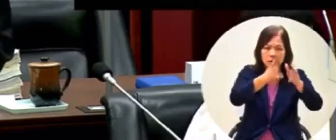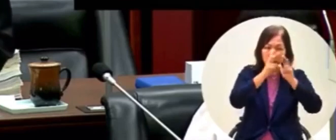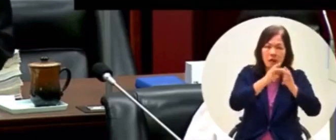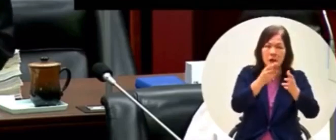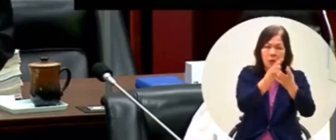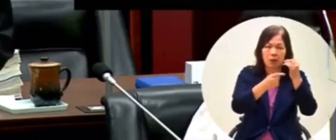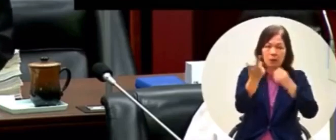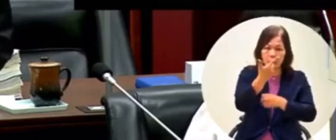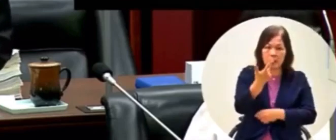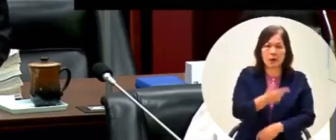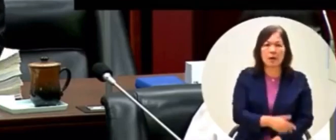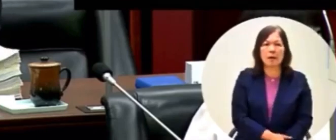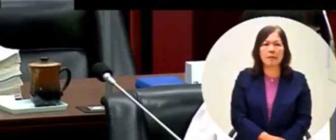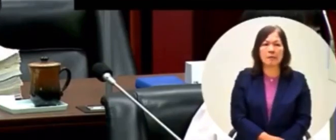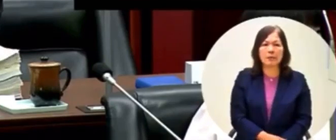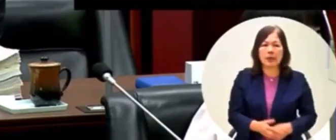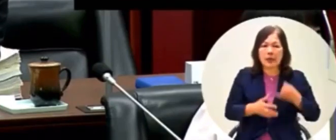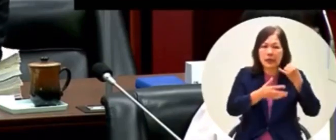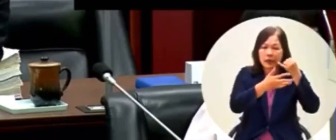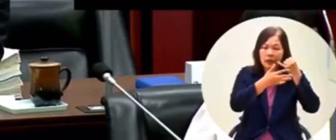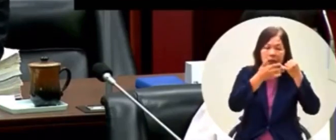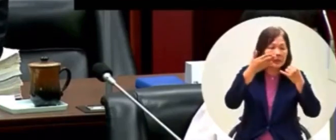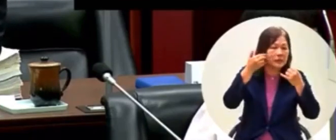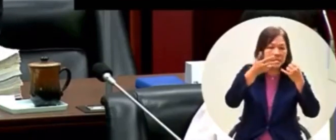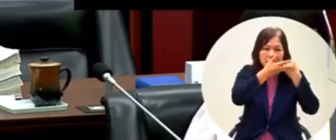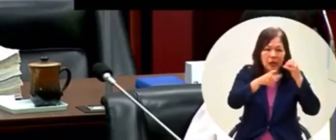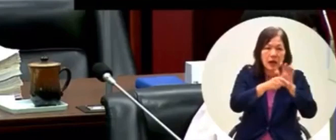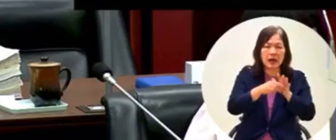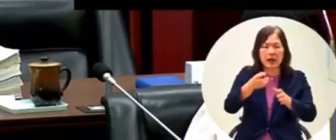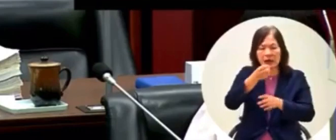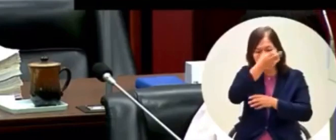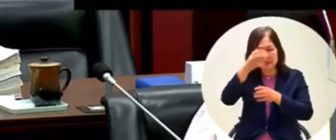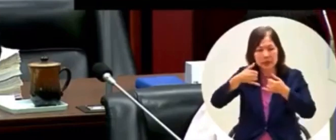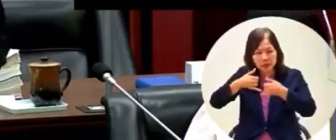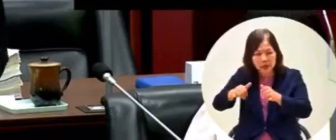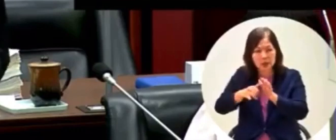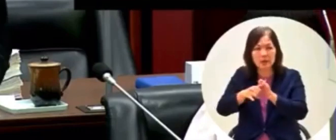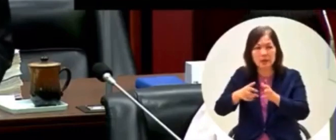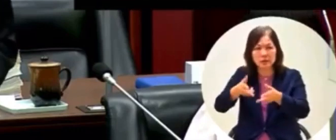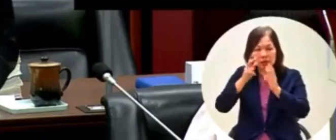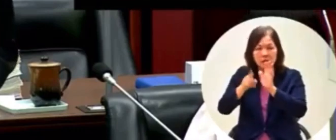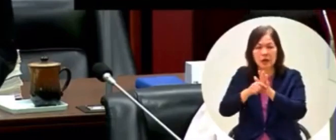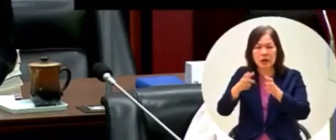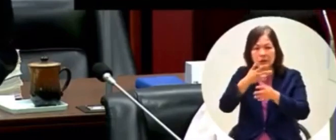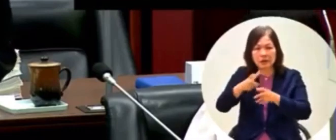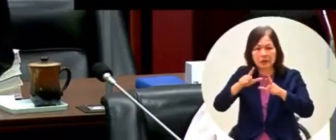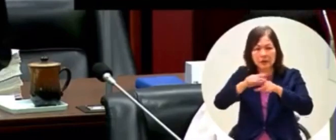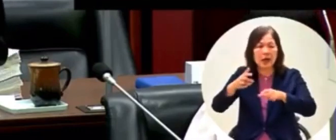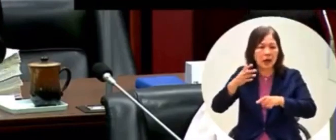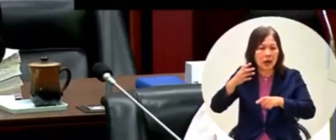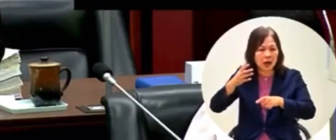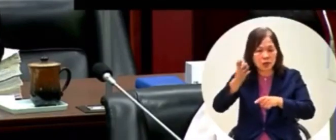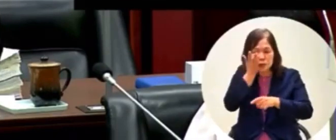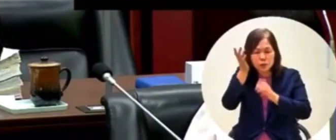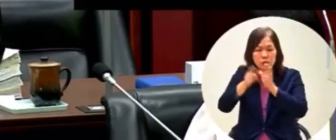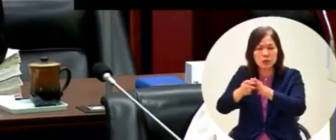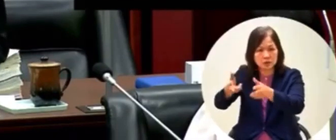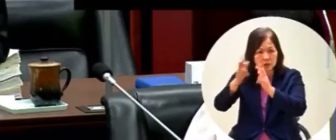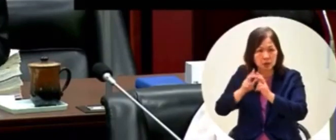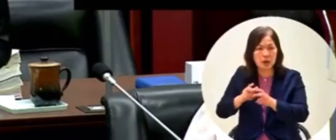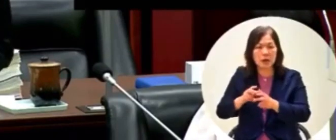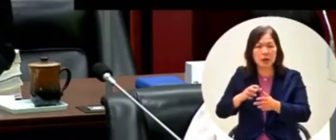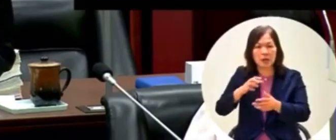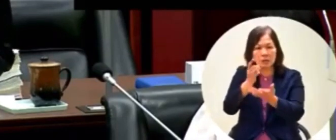包括青海路橋青年路橋智立路橋智強路橋大順路橋跟維新路橋其中